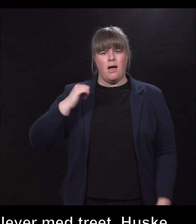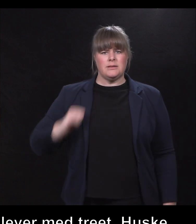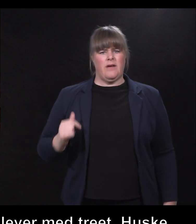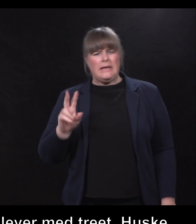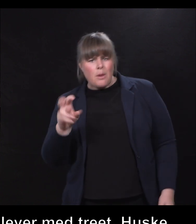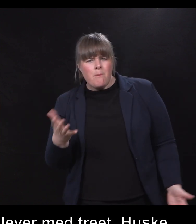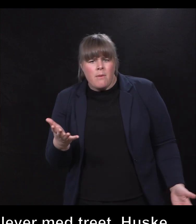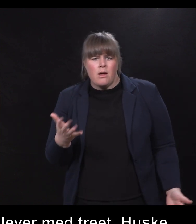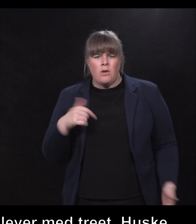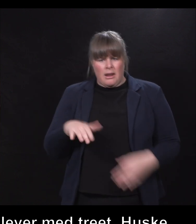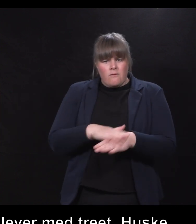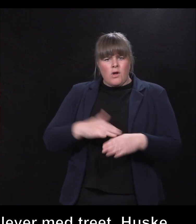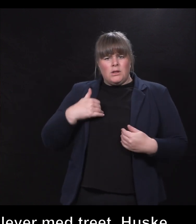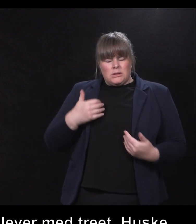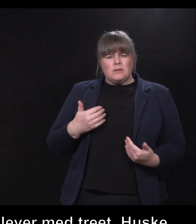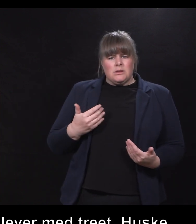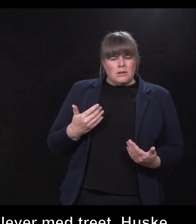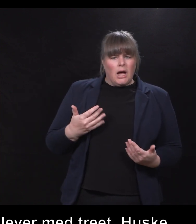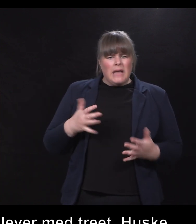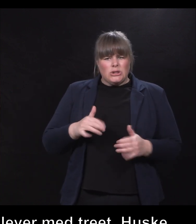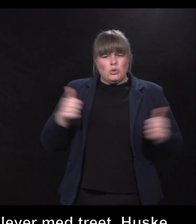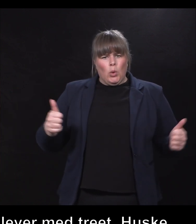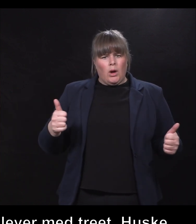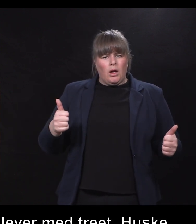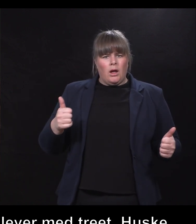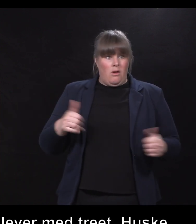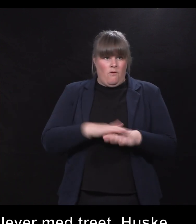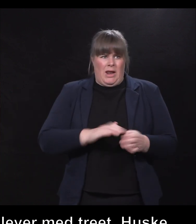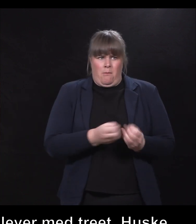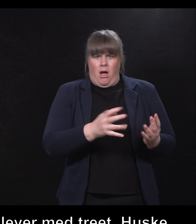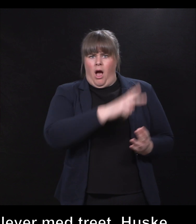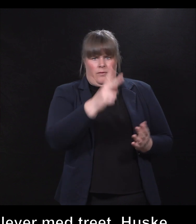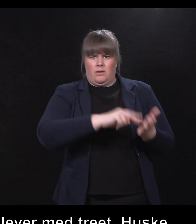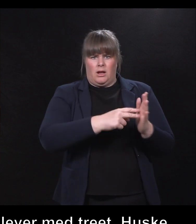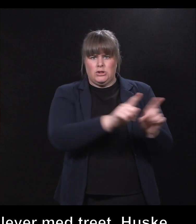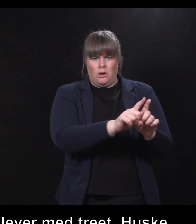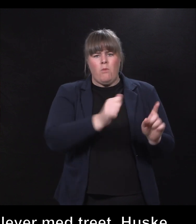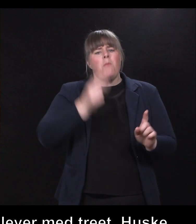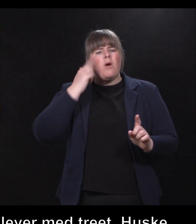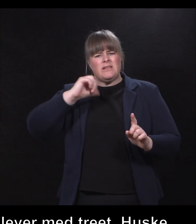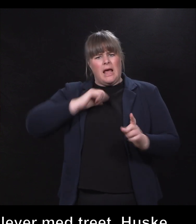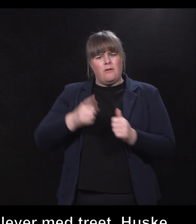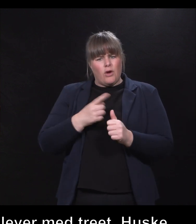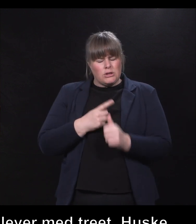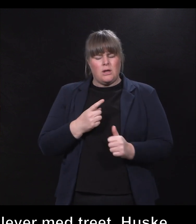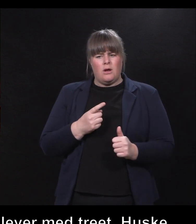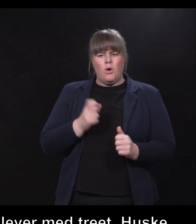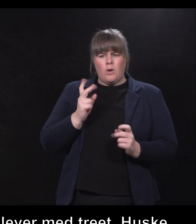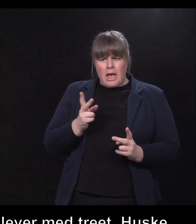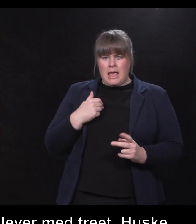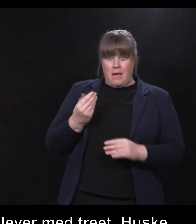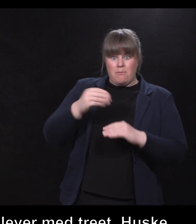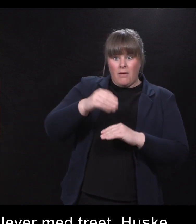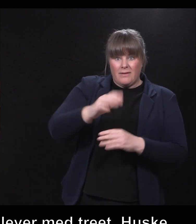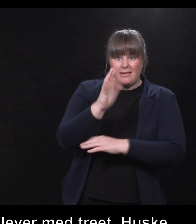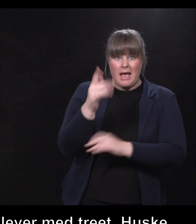følelsen jeg bærer på er veldig stor. Jeg føler ikke mange kan bære på den før de har prøvd det selv. At de kan si jeg har plantet et tre, men de vet ikke